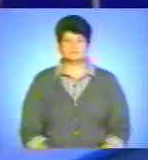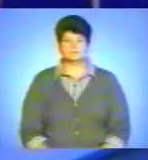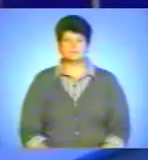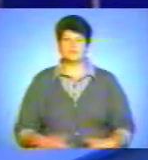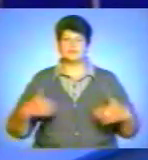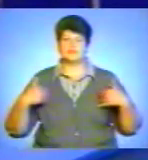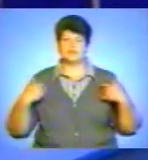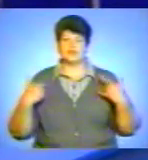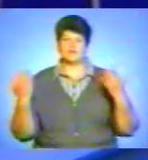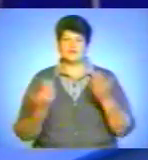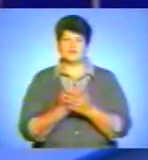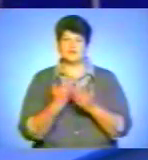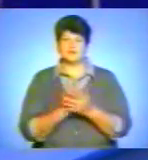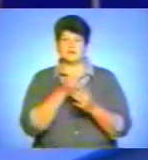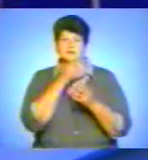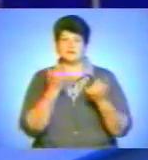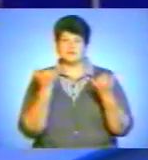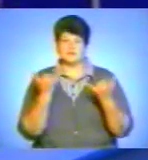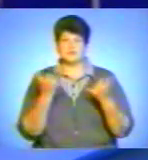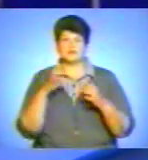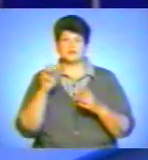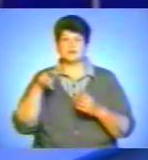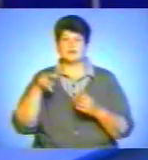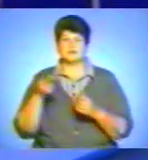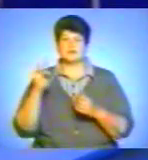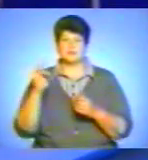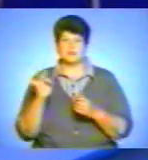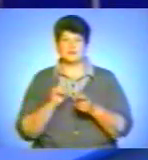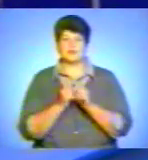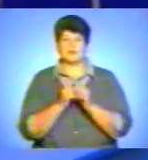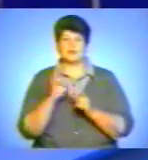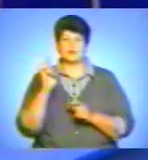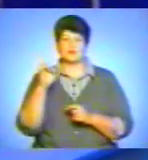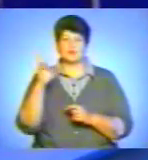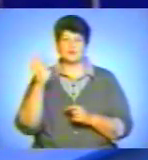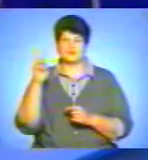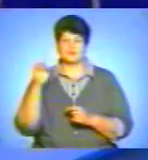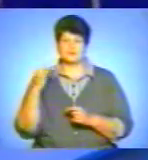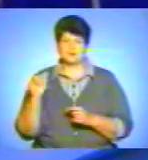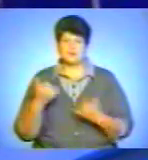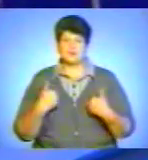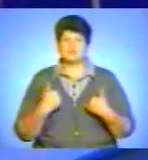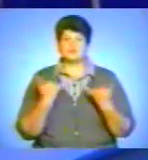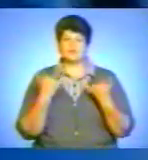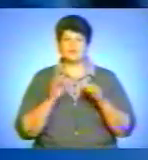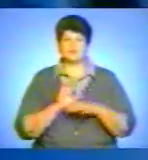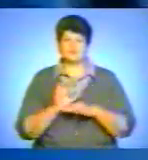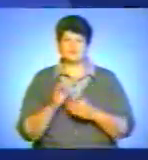Вітаю вісті на часі у студії Лариса Романів, струдопереклад Надії Коцовської. Сьогодні у випуску про таке.